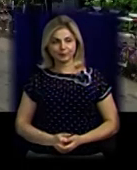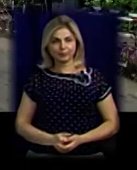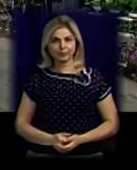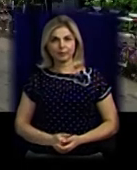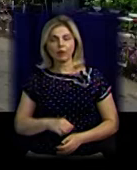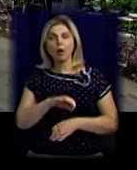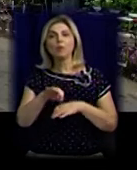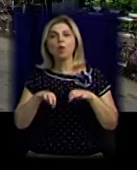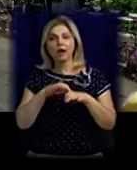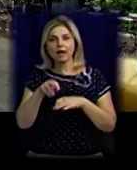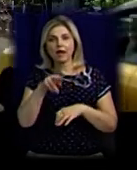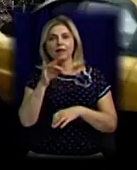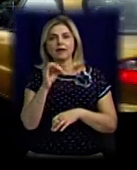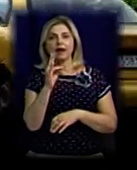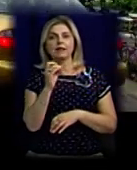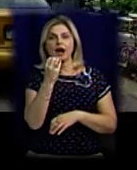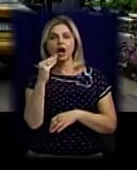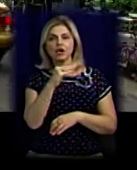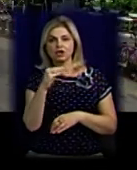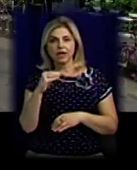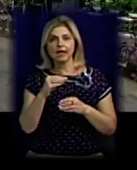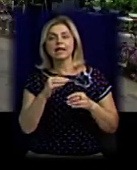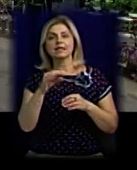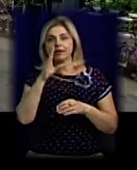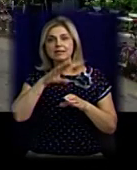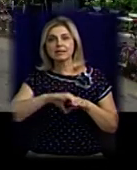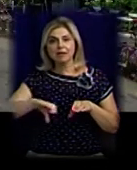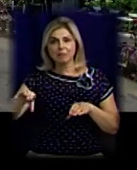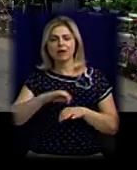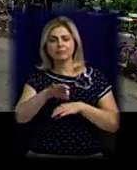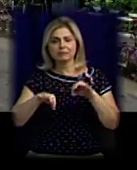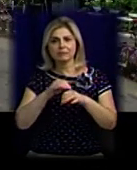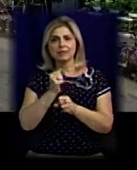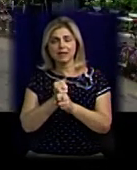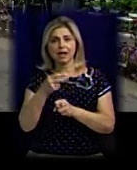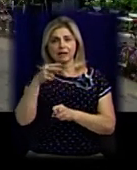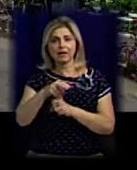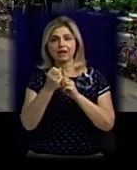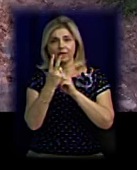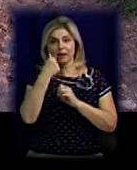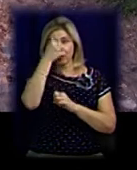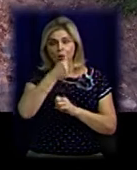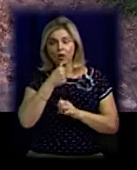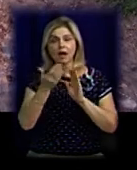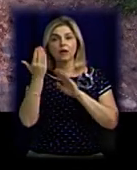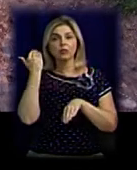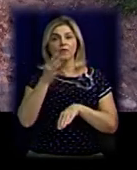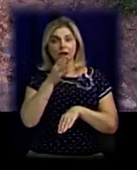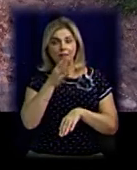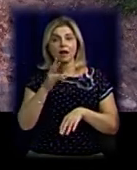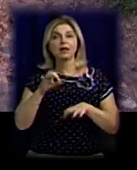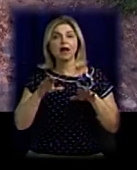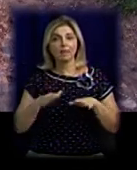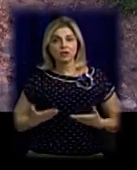Проект дренажної системи для цього селища розробили ще в 2012 році. На той час, за словами місцевих жителів, через